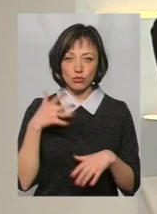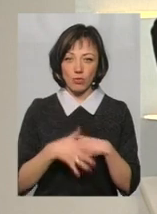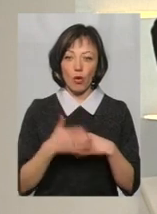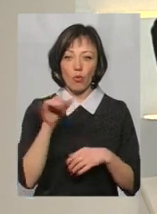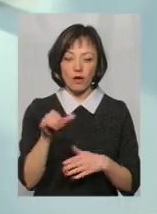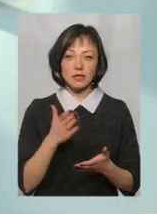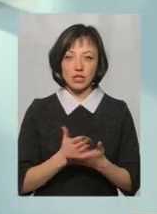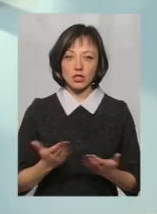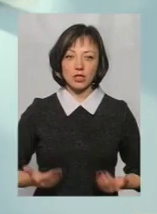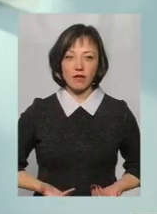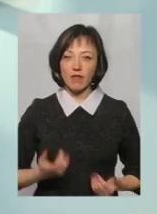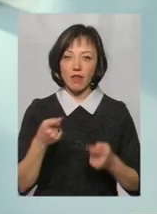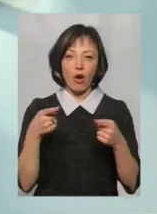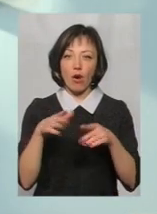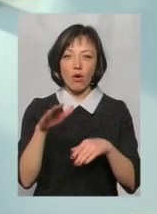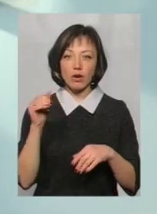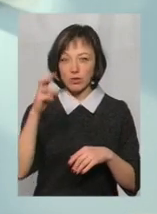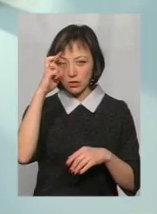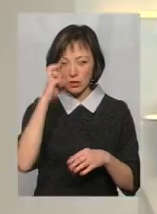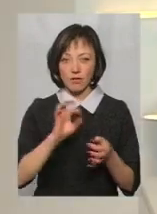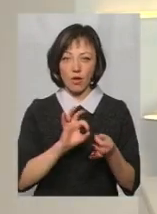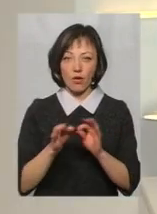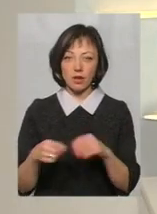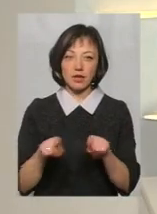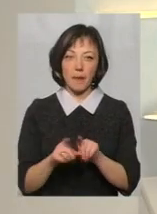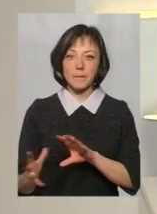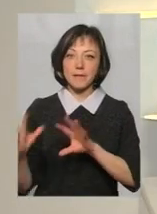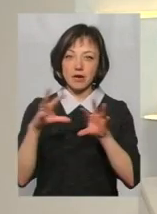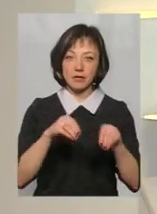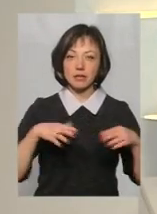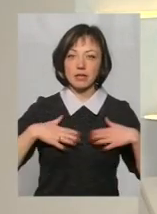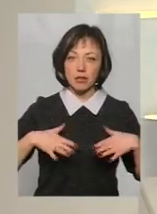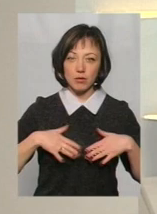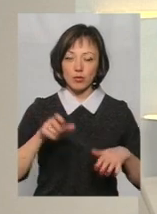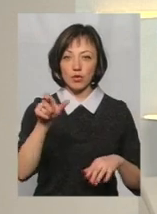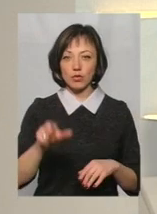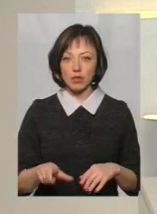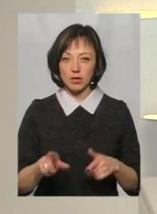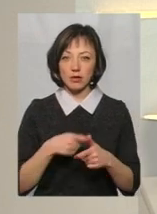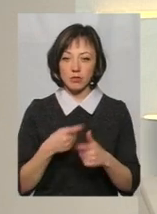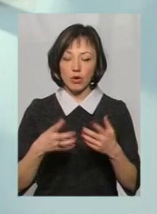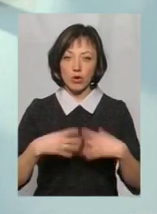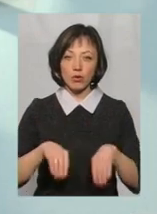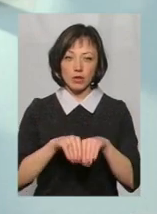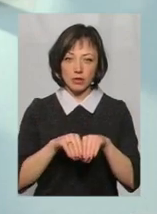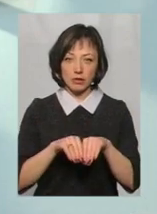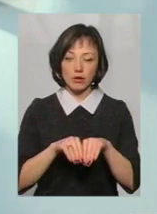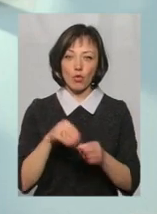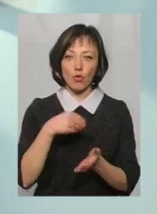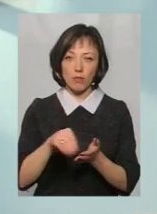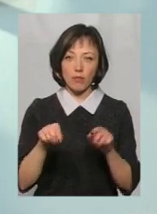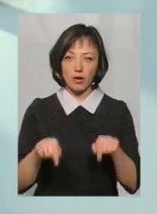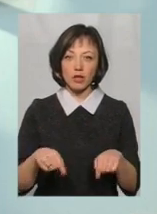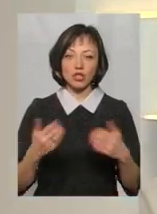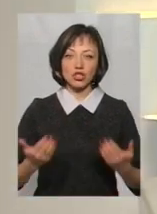є житло, то ви його не орендуєте. Логіка депозитива також. А, якщо ви тут переїхали з Криму, людина переїхала, чи там родина ціла, і тут купила